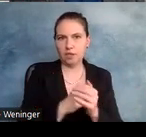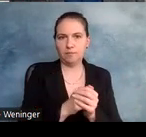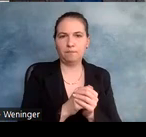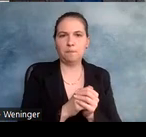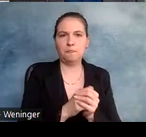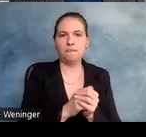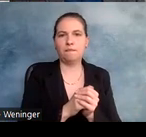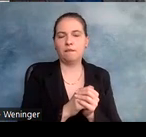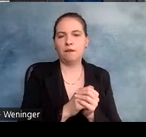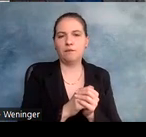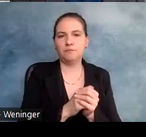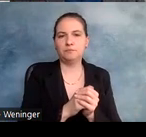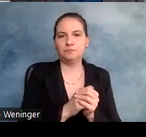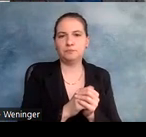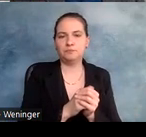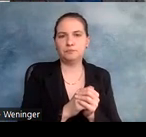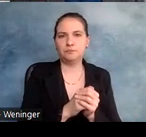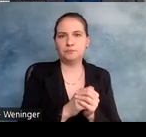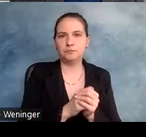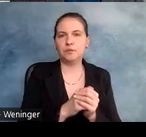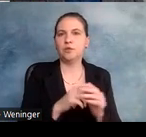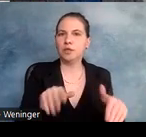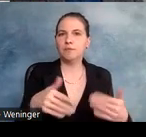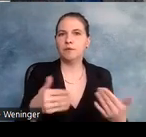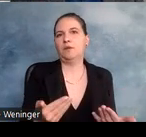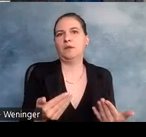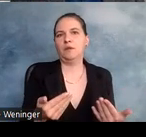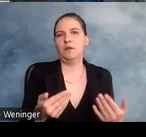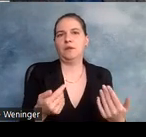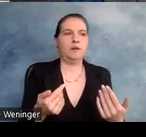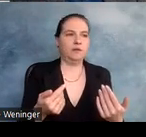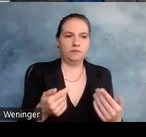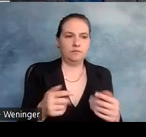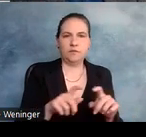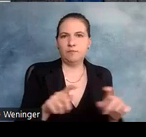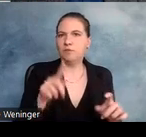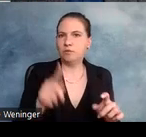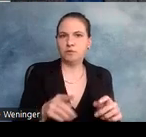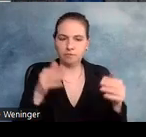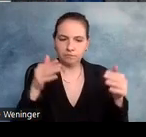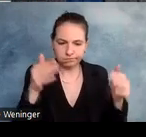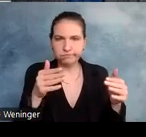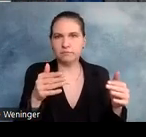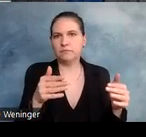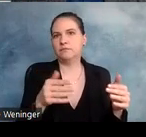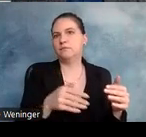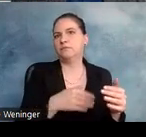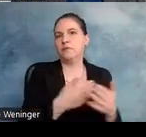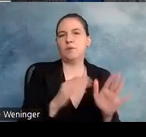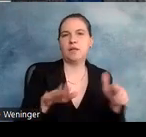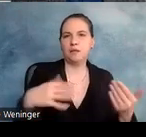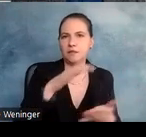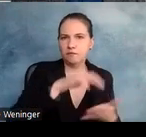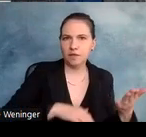Und dann gibt es eben Dinge, die man immer beachten muss bei der Gestaltung, bei Alternativtexten für grafische